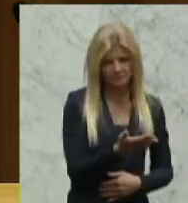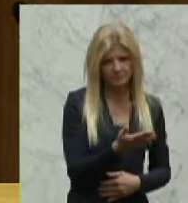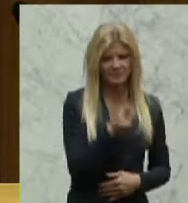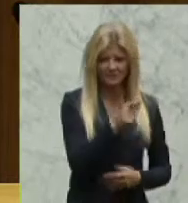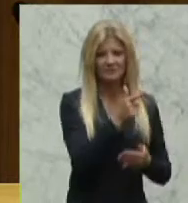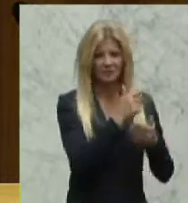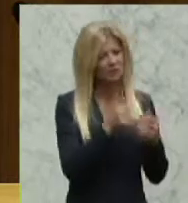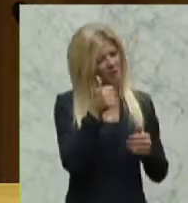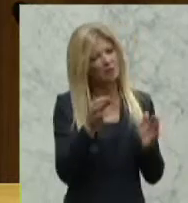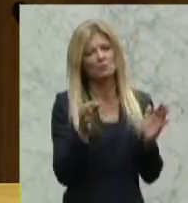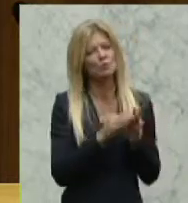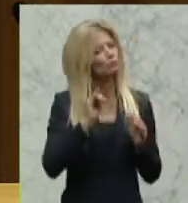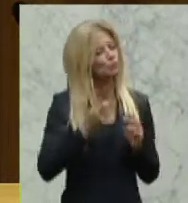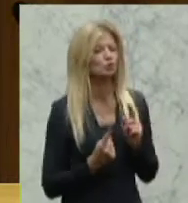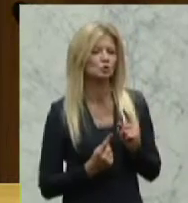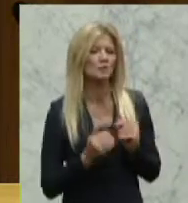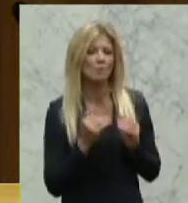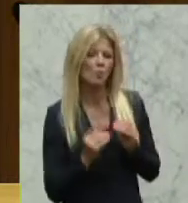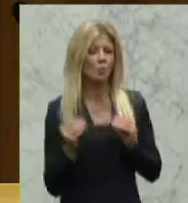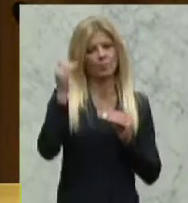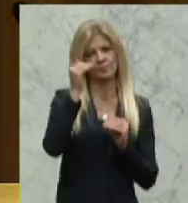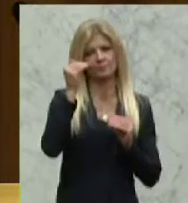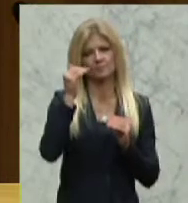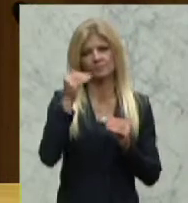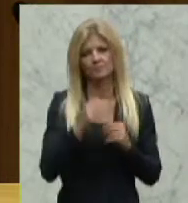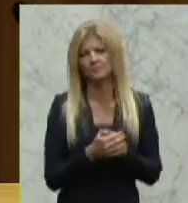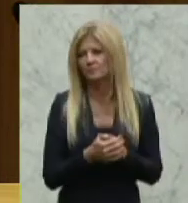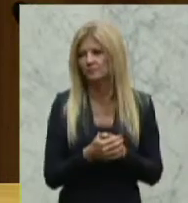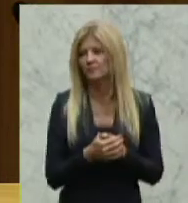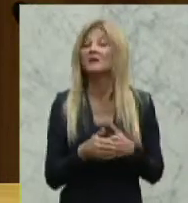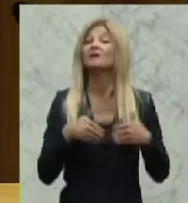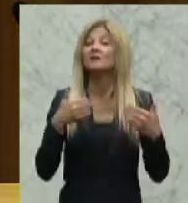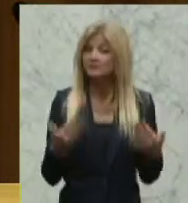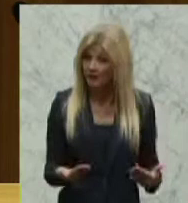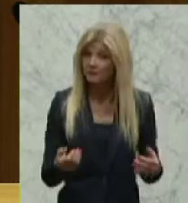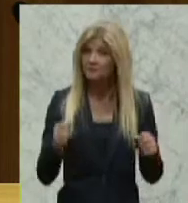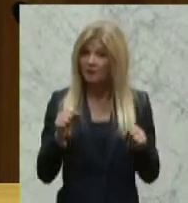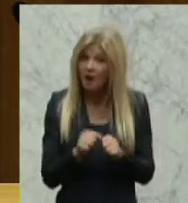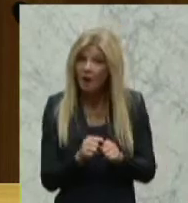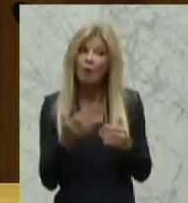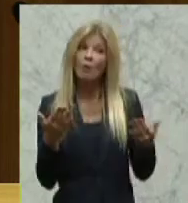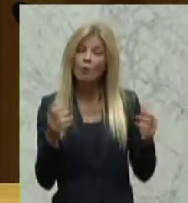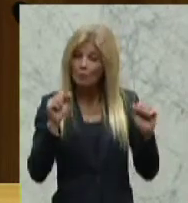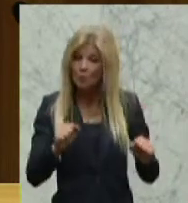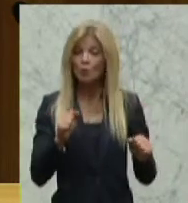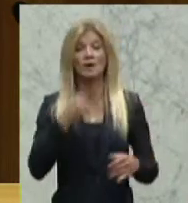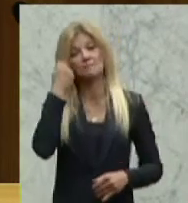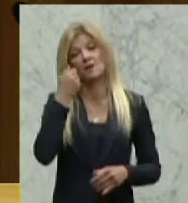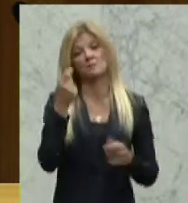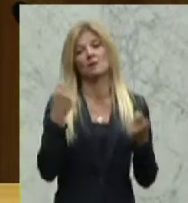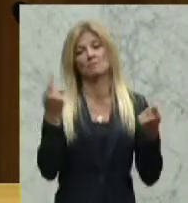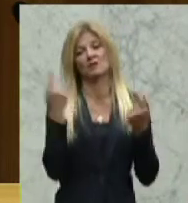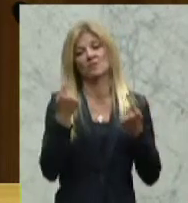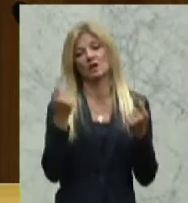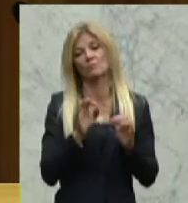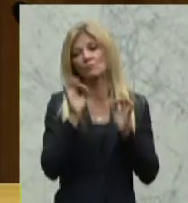der hier anzustreben ist, der höher werden muss. Dann haben wir auch eventuell ein paar Männer, die sich bewerben, um hier Kindergarten,